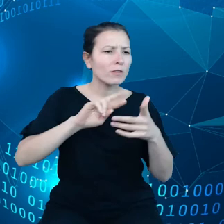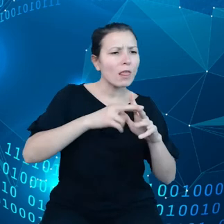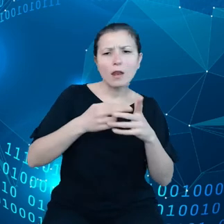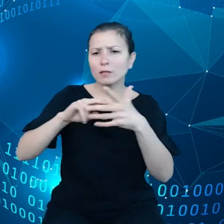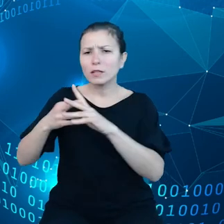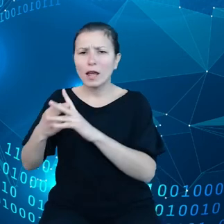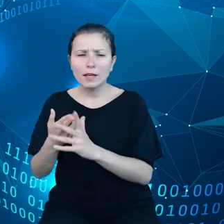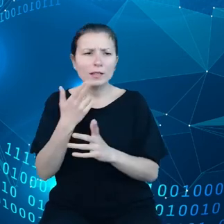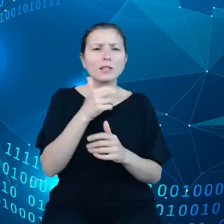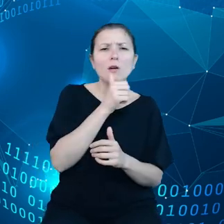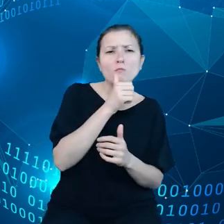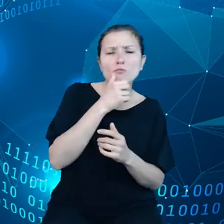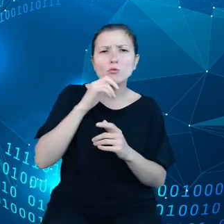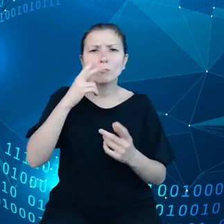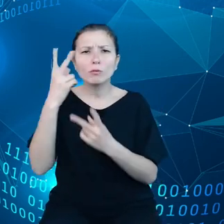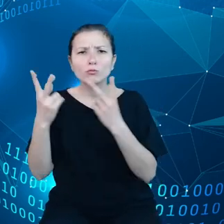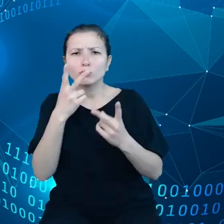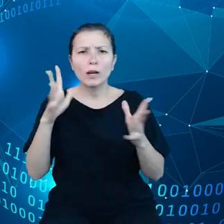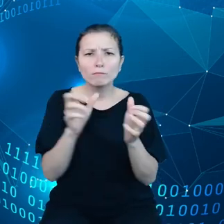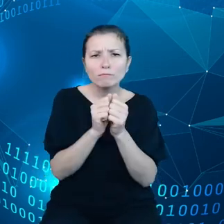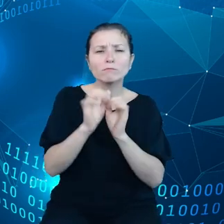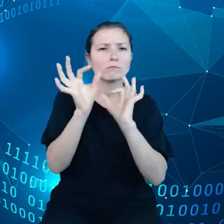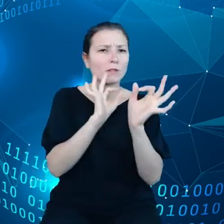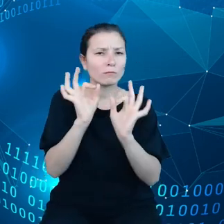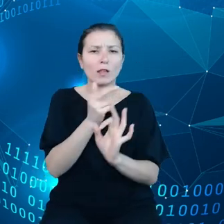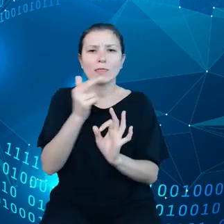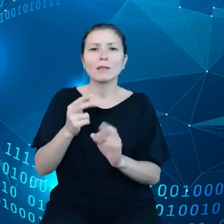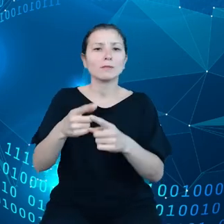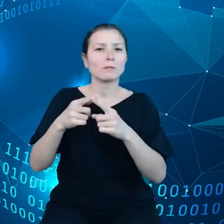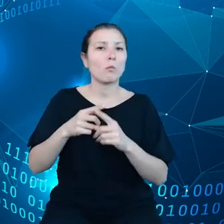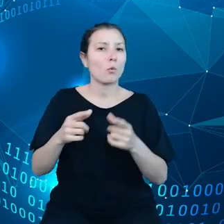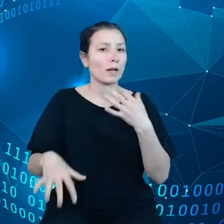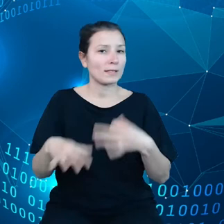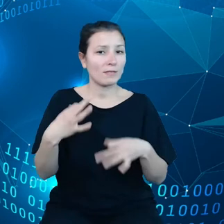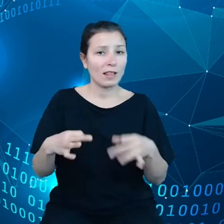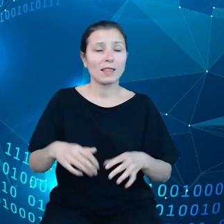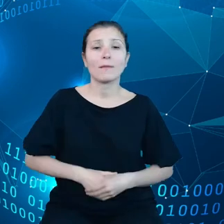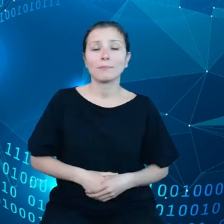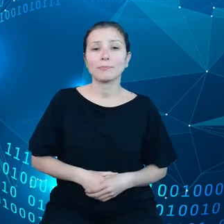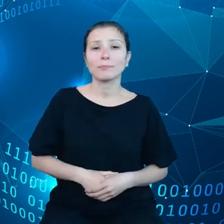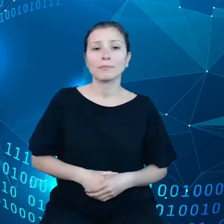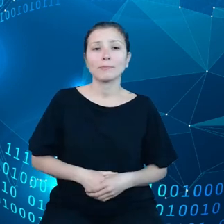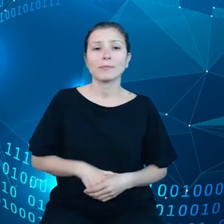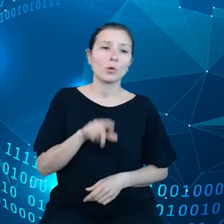jakiejkolwiek informacji na temat spółki cywilnej w tym czy innym miejscu.